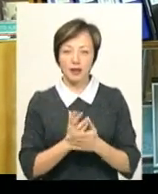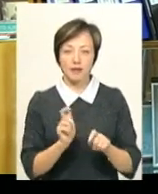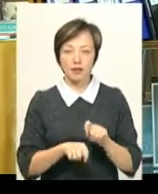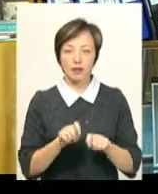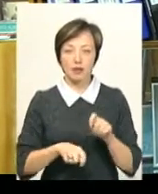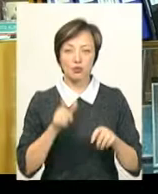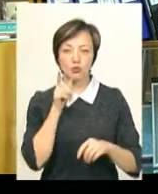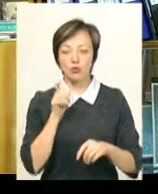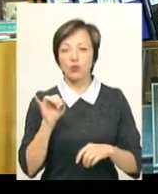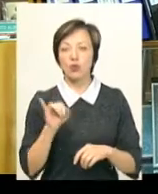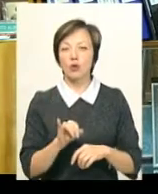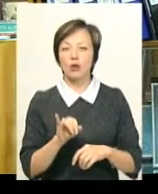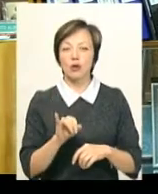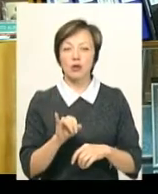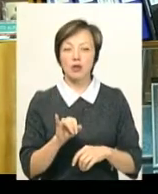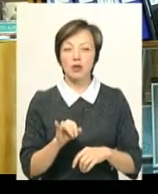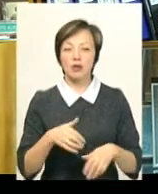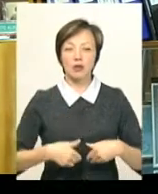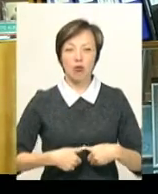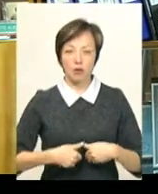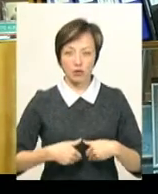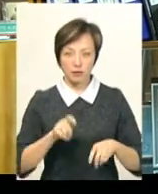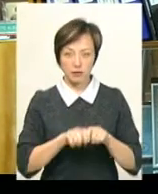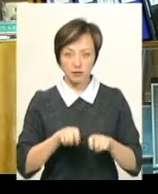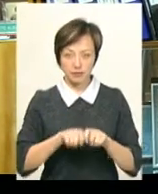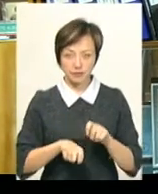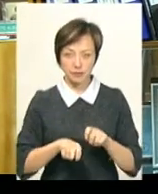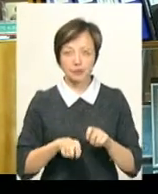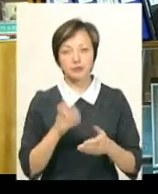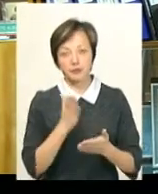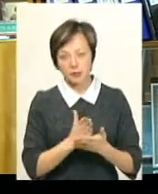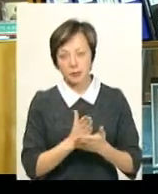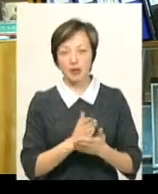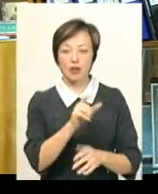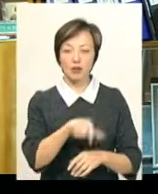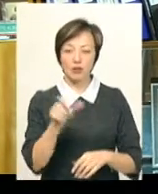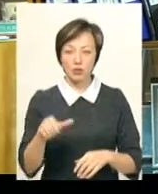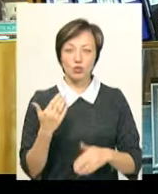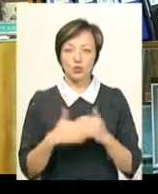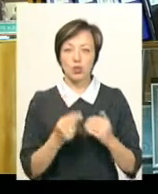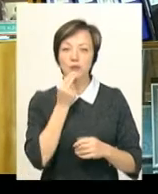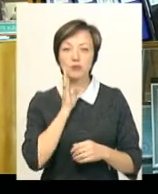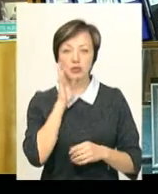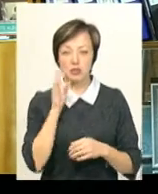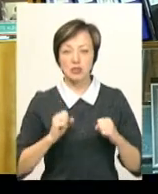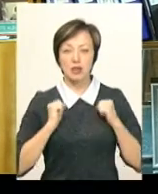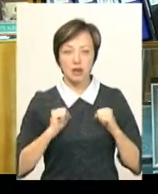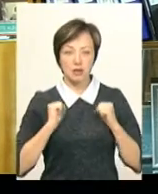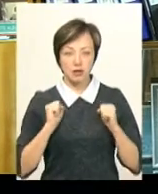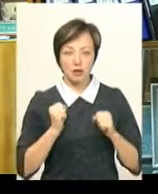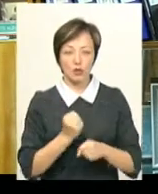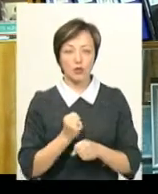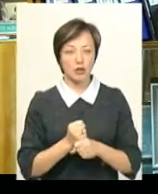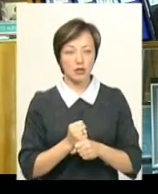цукру, ми надше серце вимірюємо, є такі пацієнти, які вже поснідали, то ми стараємося